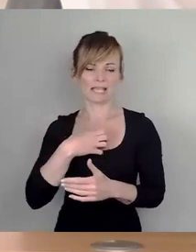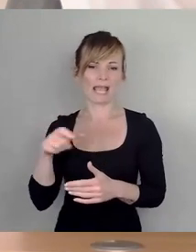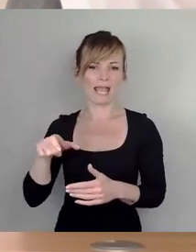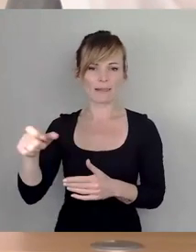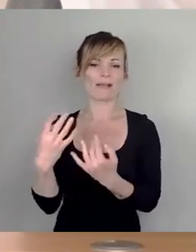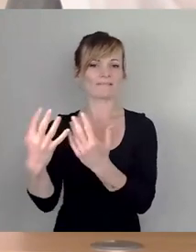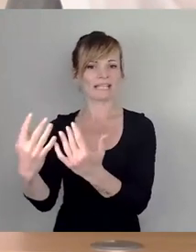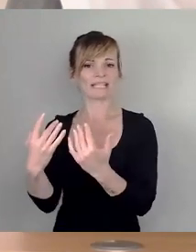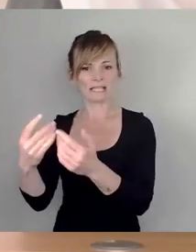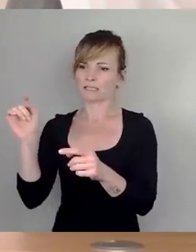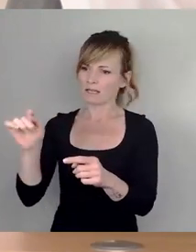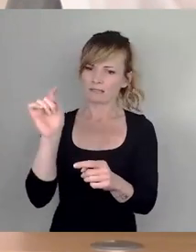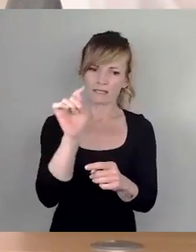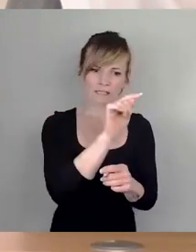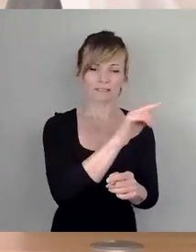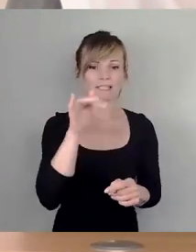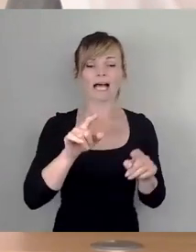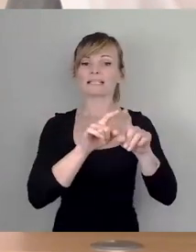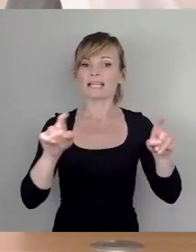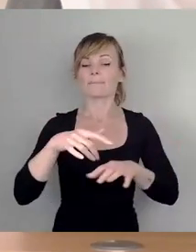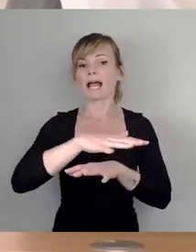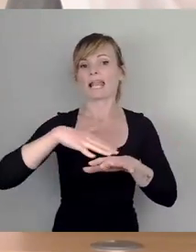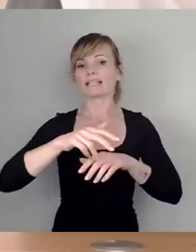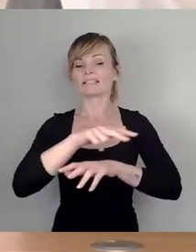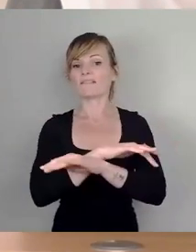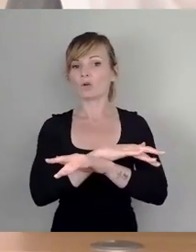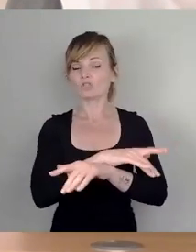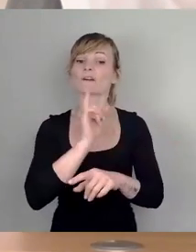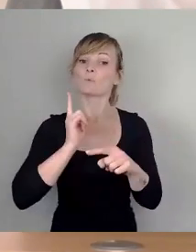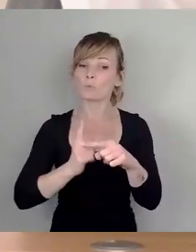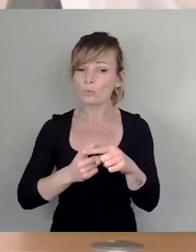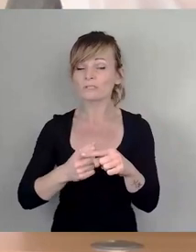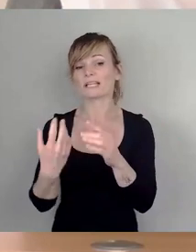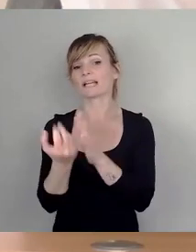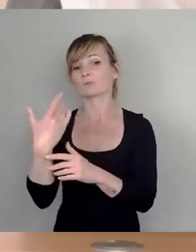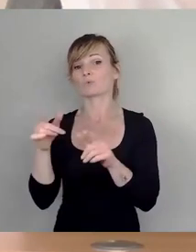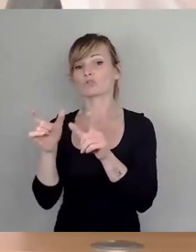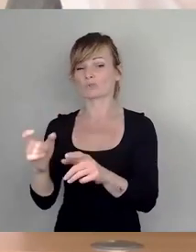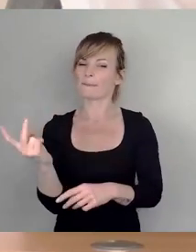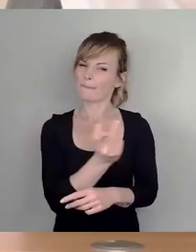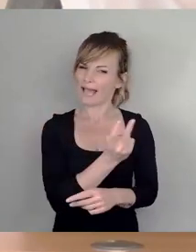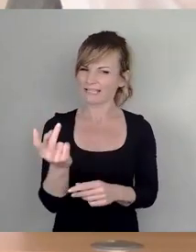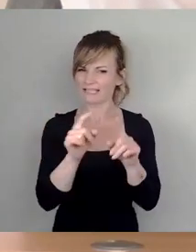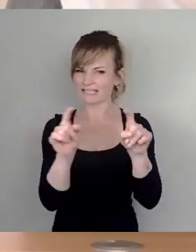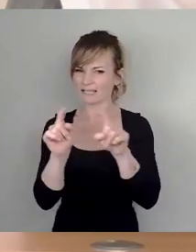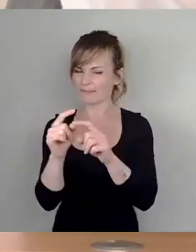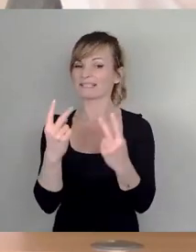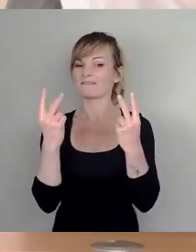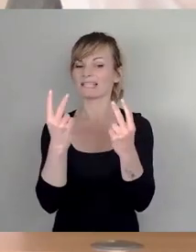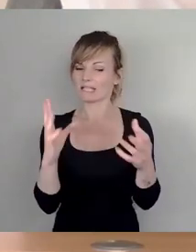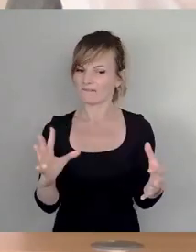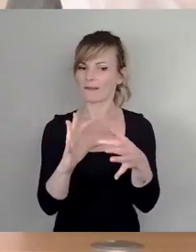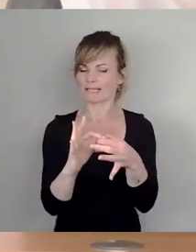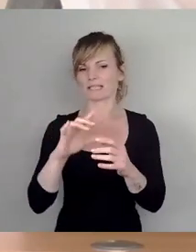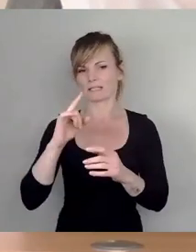Naturschutz und Landwirtschaft, also ein wichtiges wirtschaftliches Thema in unserer Stadt miteinander verbinden wollen und nach einem